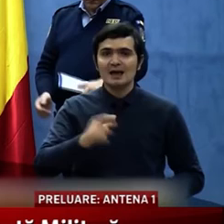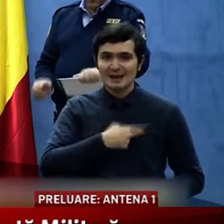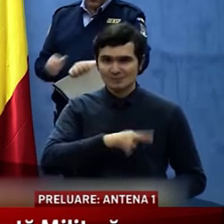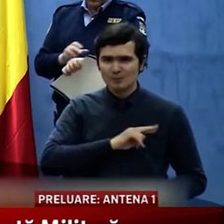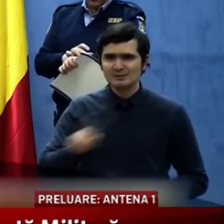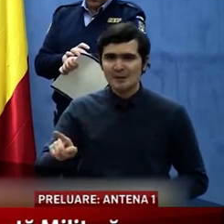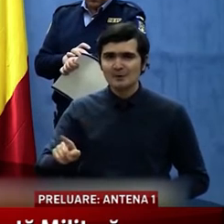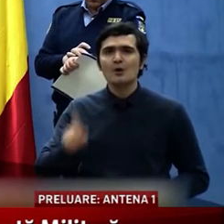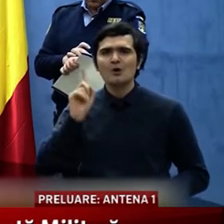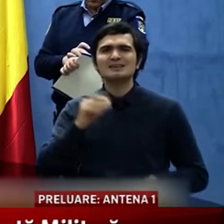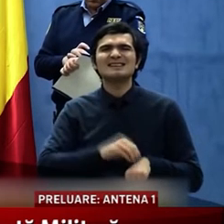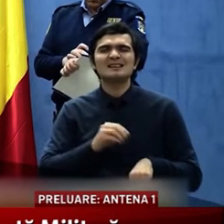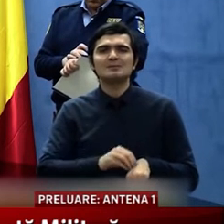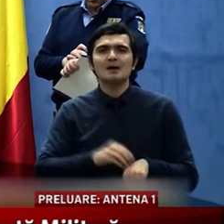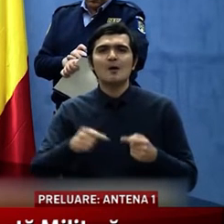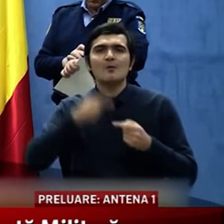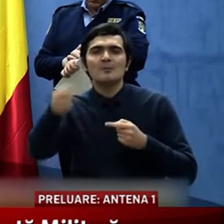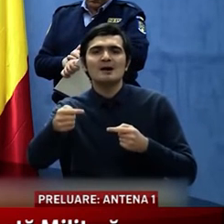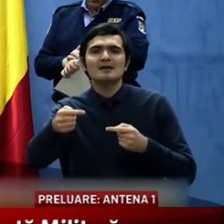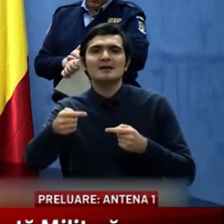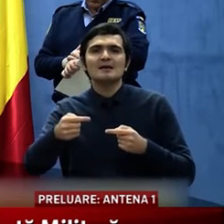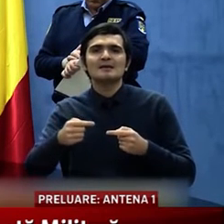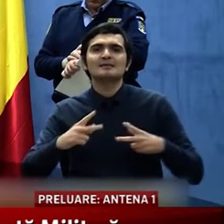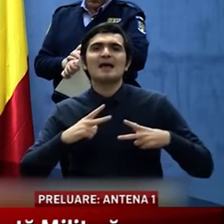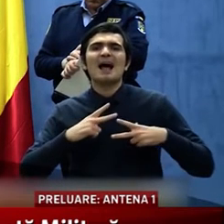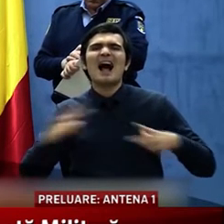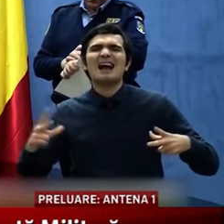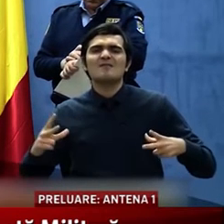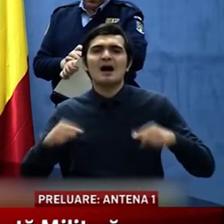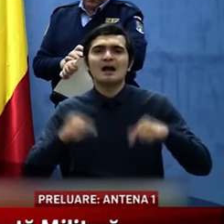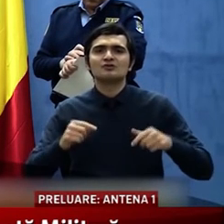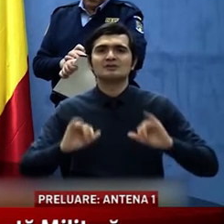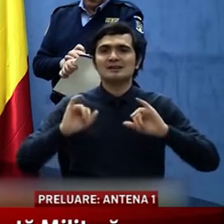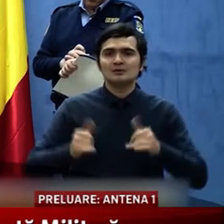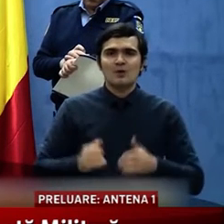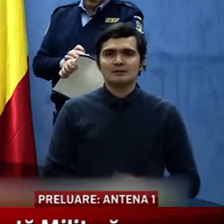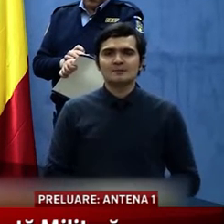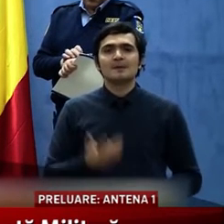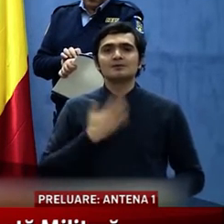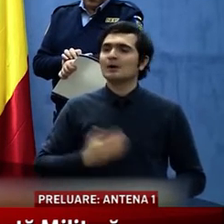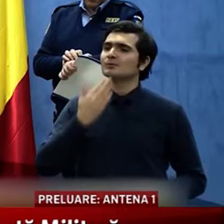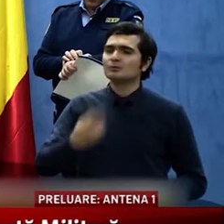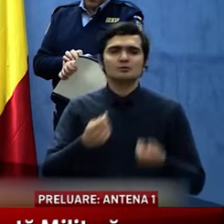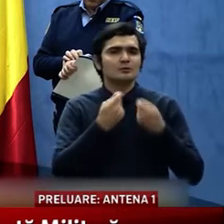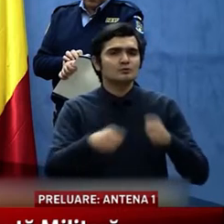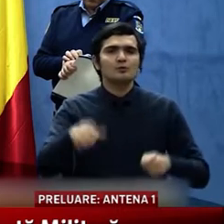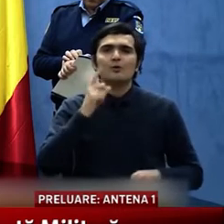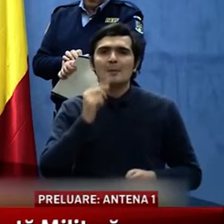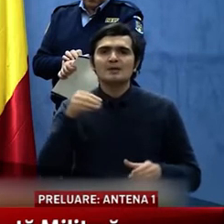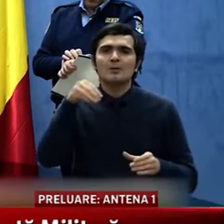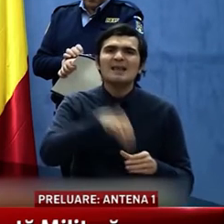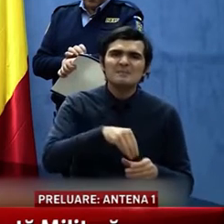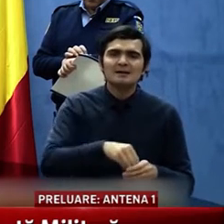efectele agravante ale acestei situații. Aș vrea să mulțumesc tuturor celor implicați, care în